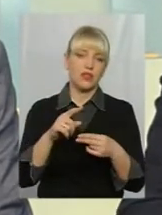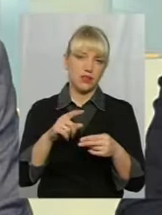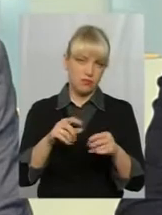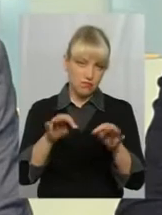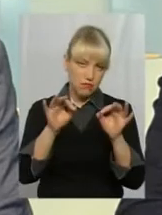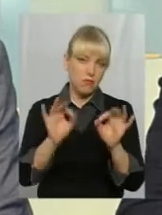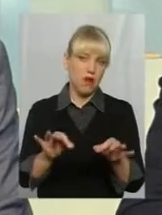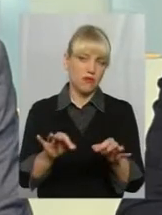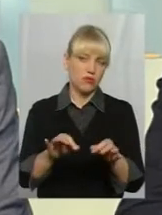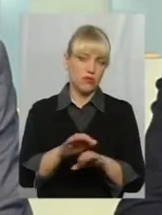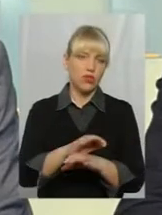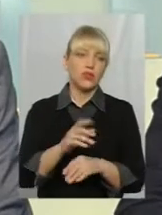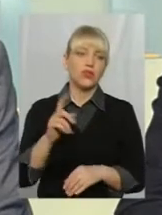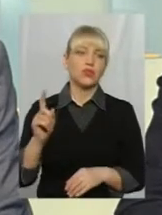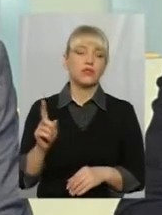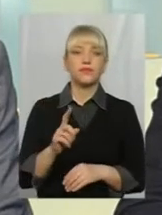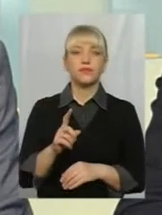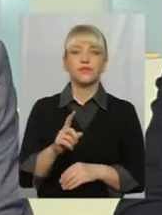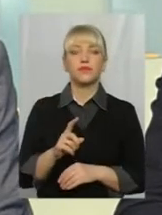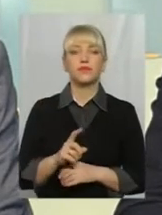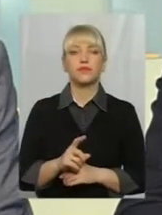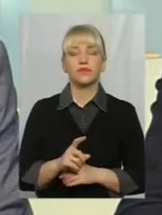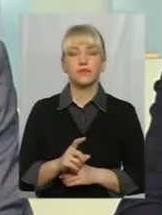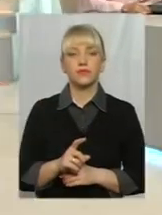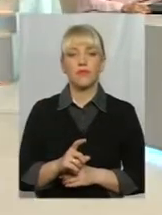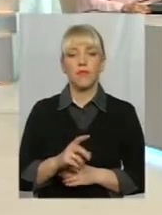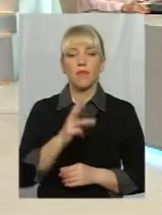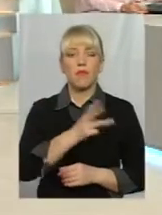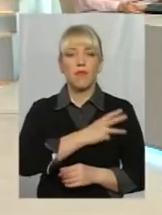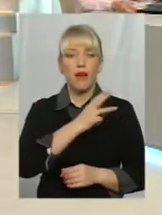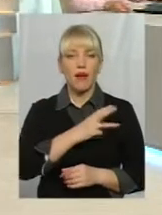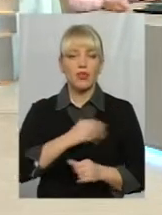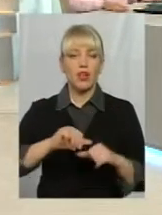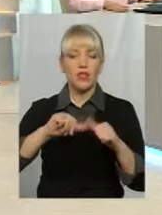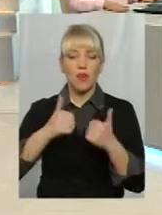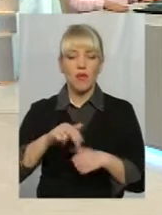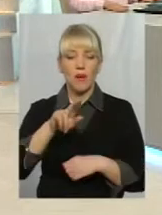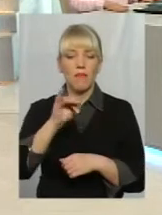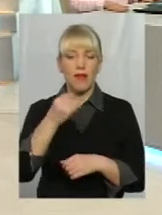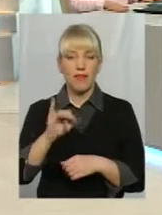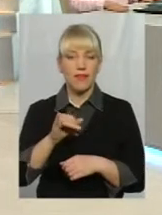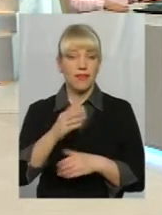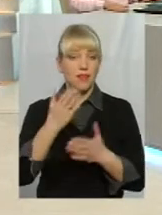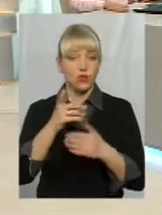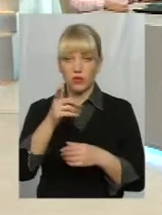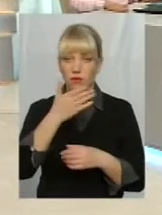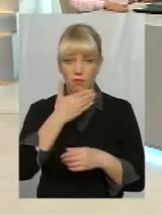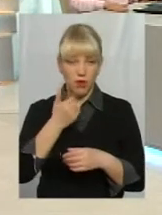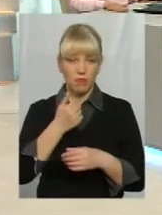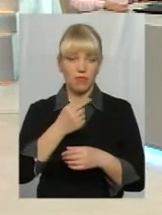бажання оформити ці частки паї не пропало, то